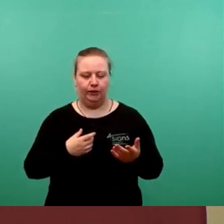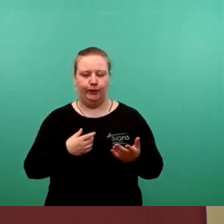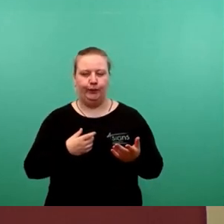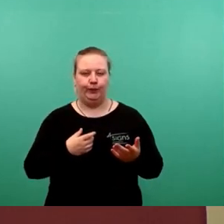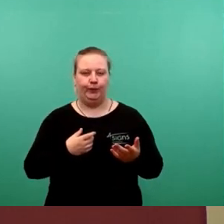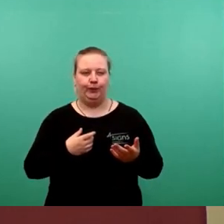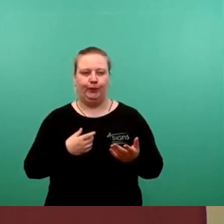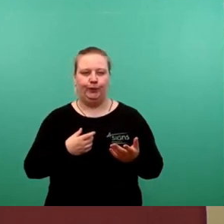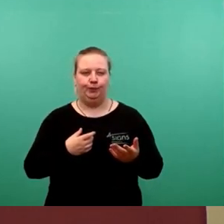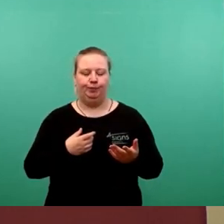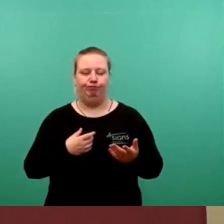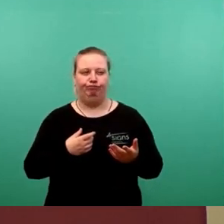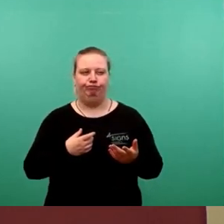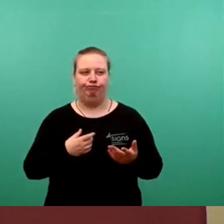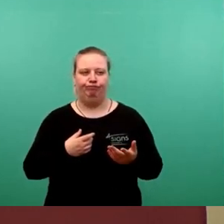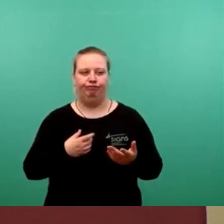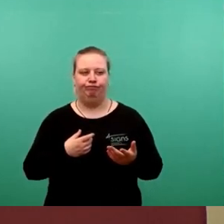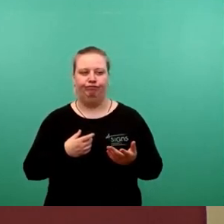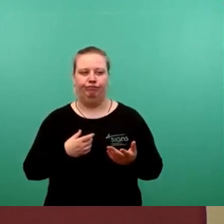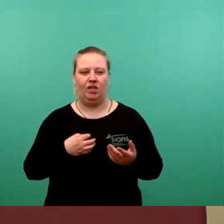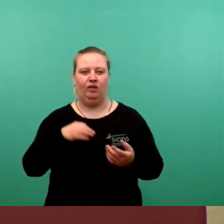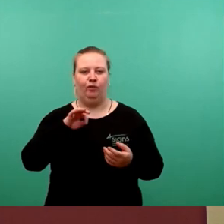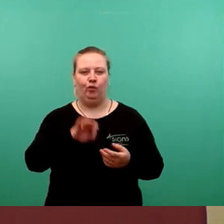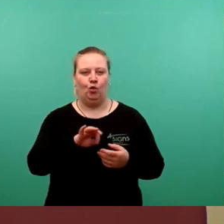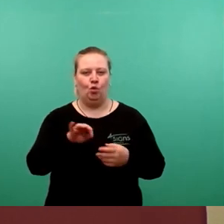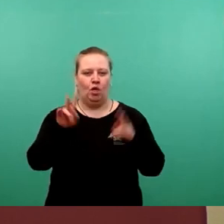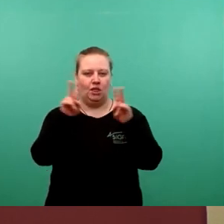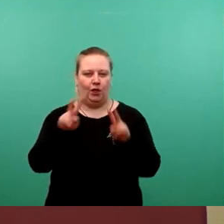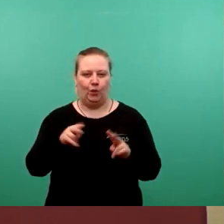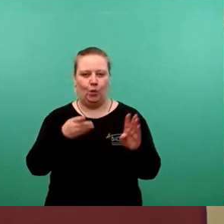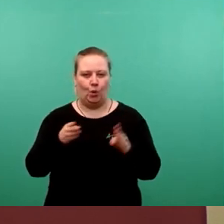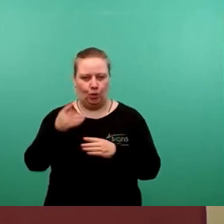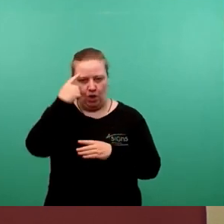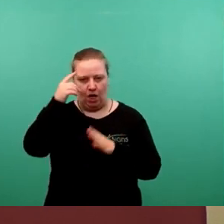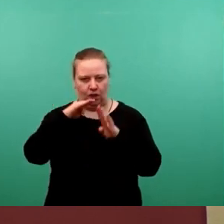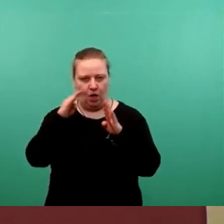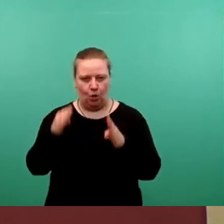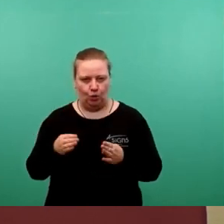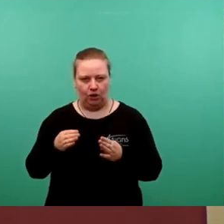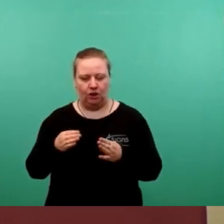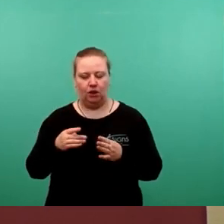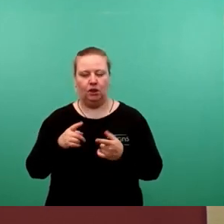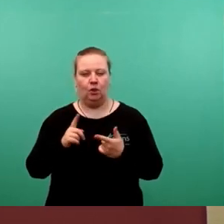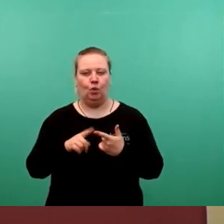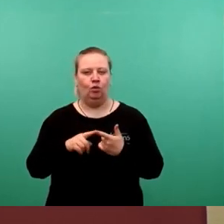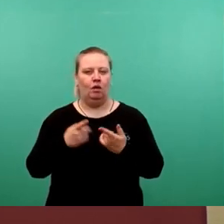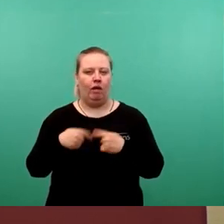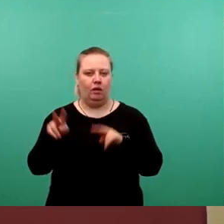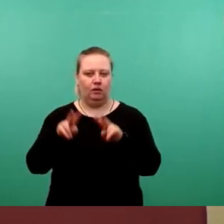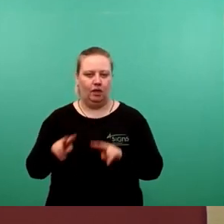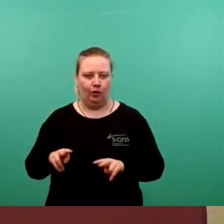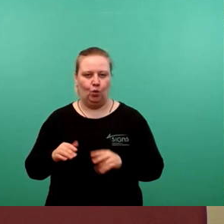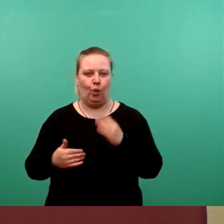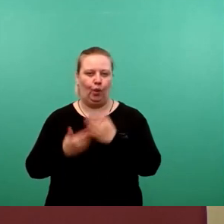brauchen ja für die Sanierung des Ordnungsrathauses und der weiteren Sanierung des neuen